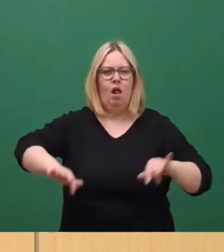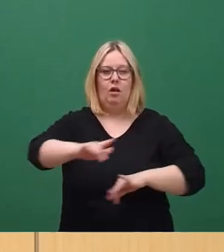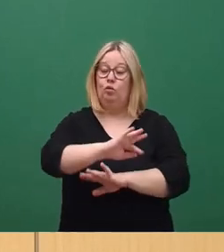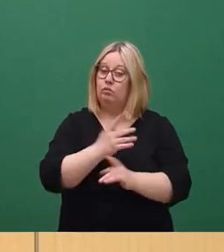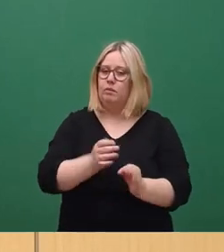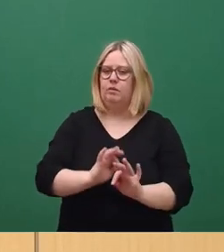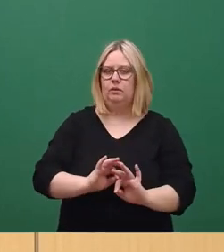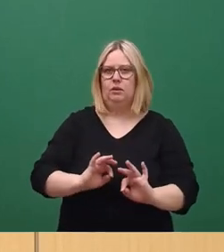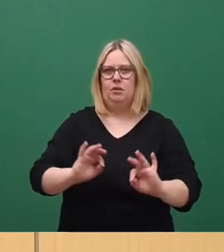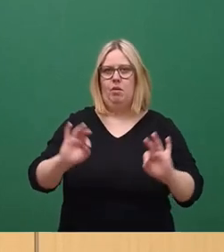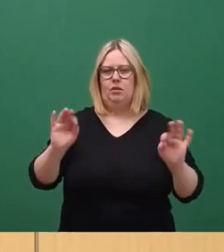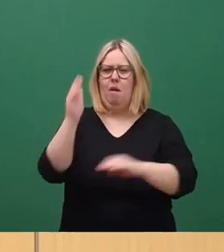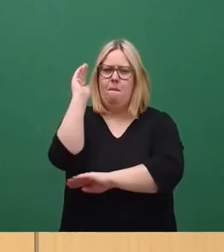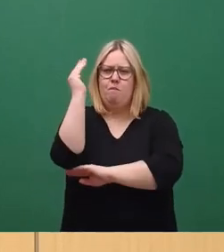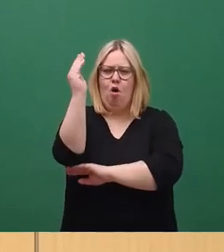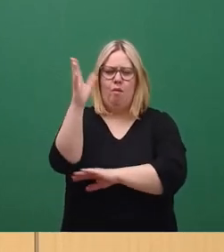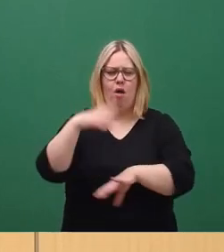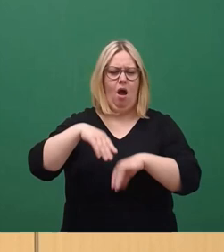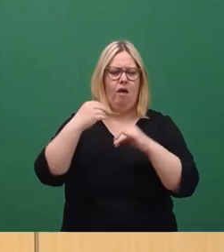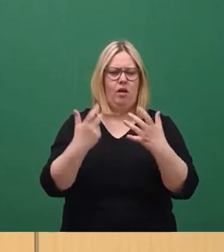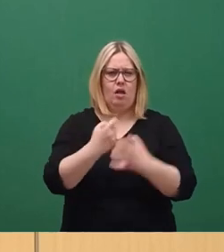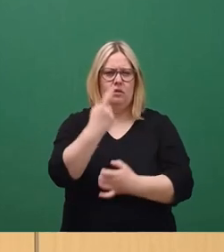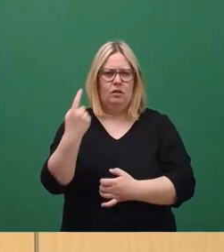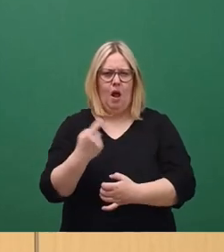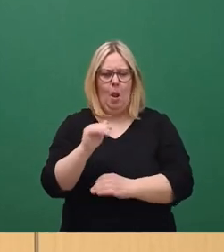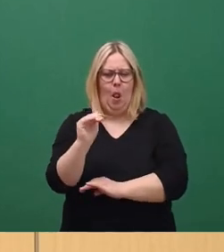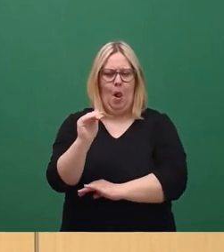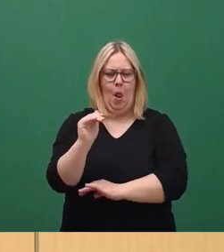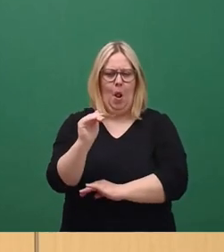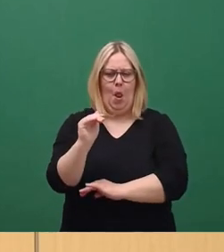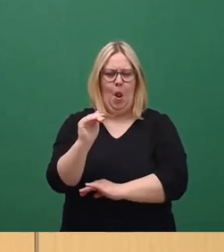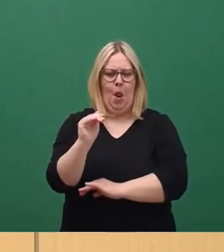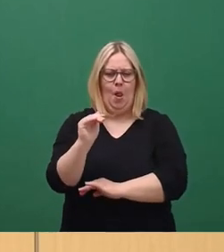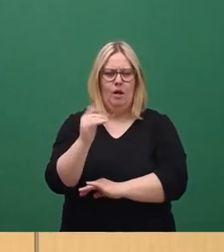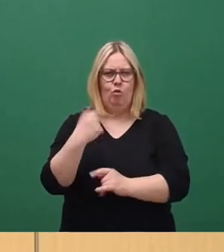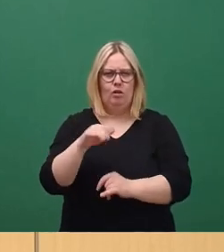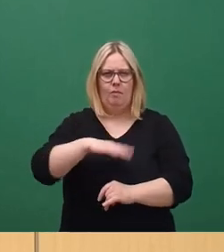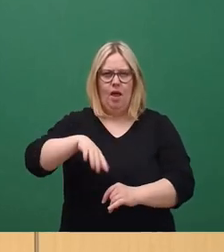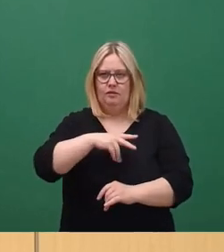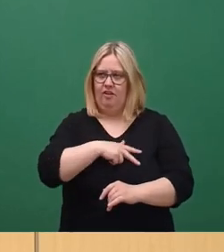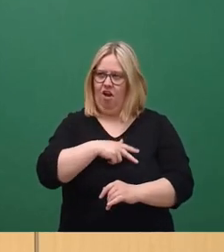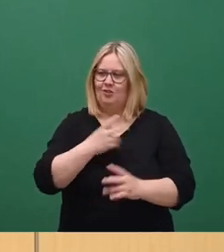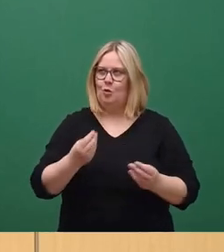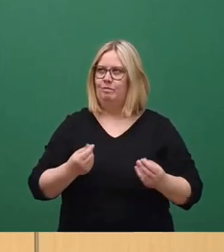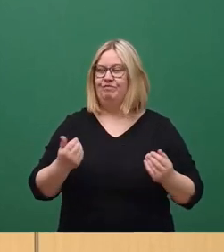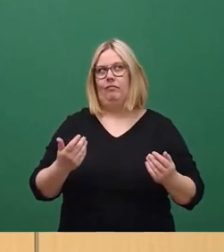Die Bäume, Anfang der 80er Jahre noch ganz klein dort standen und der Platz in der Tat eine gewisse